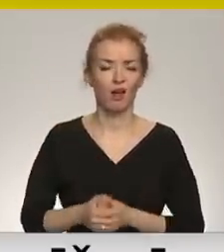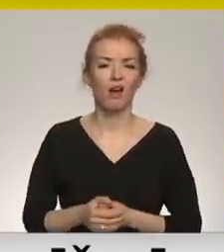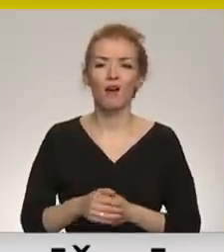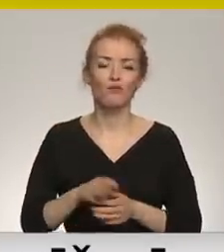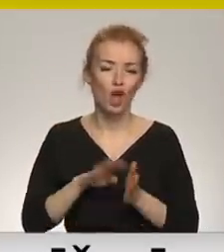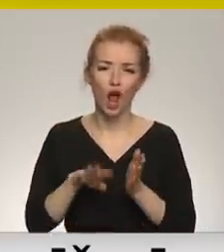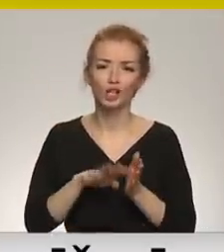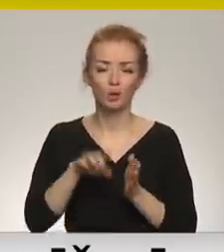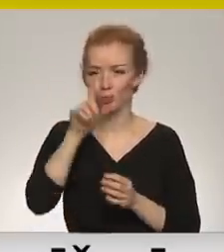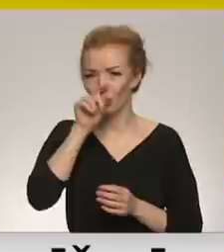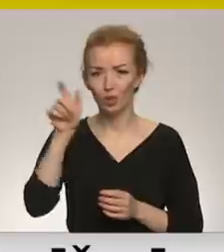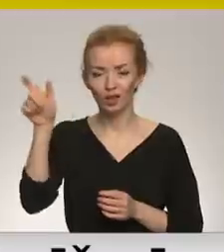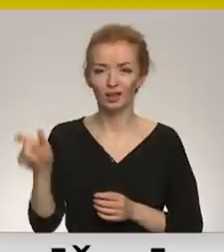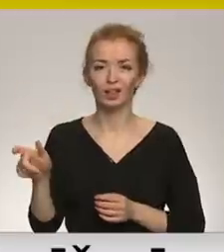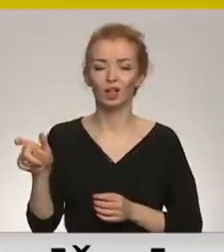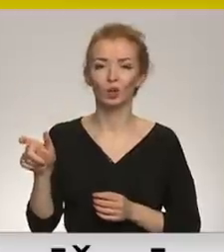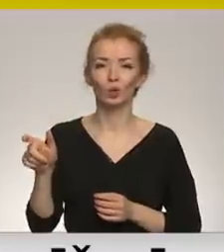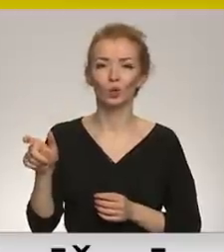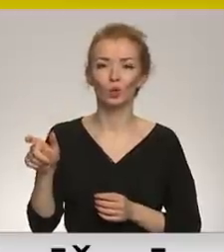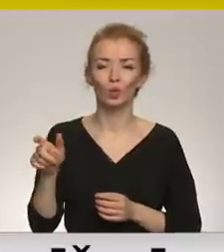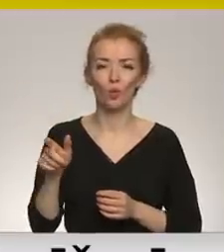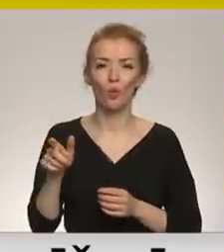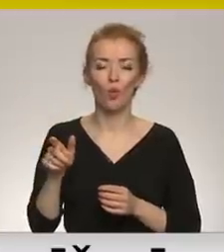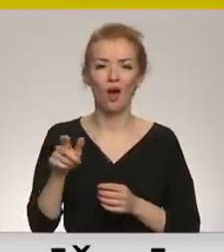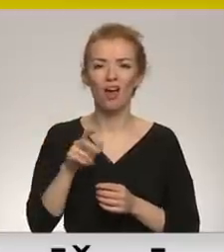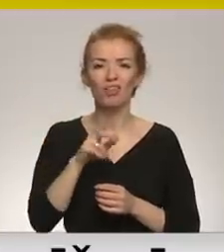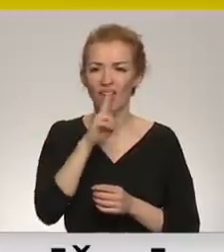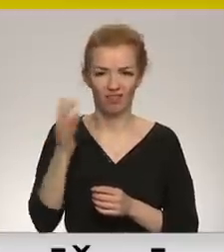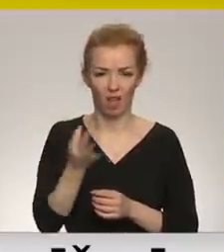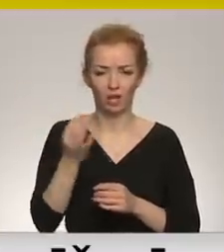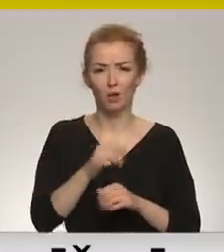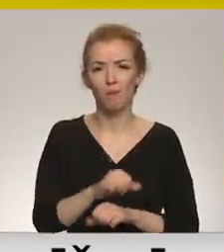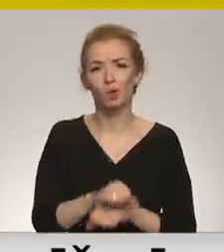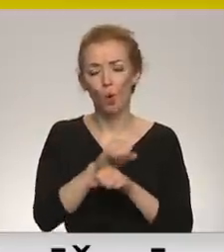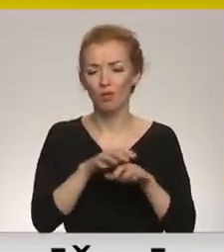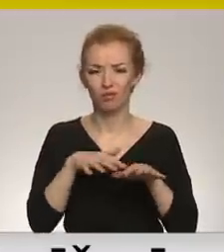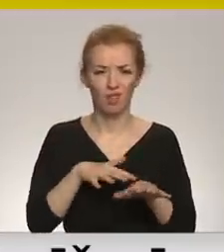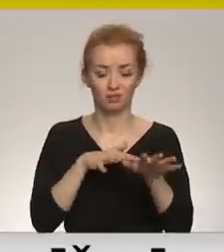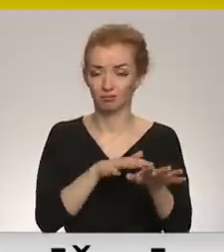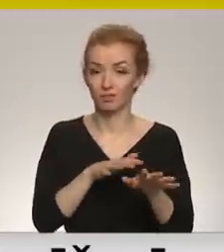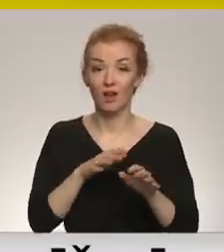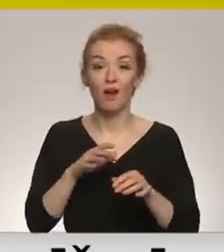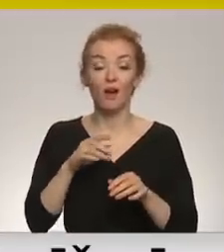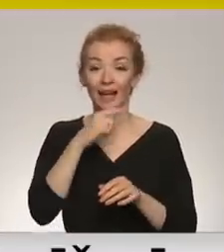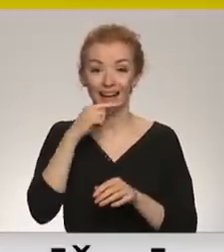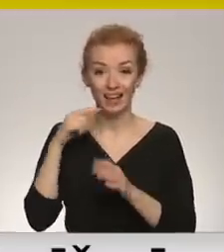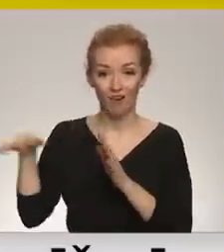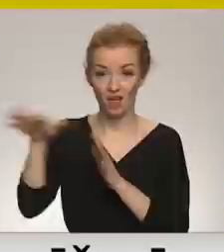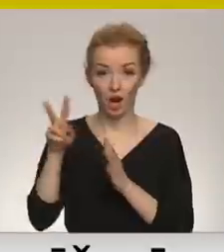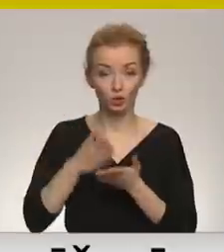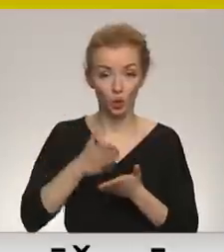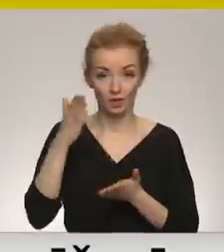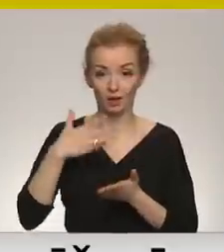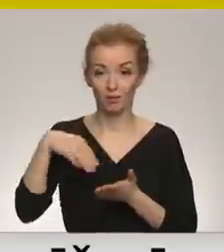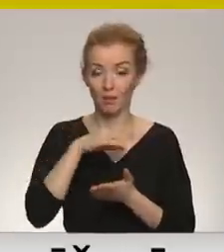Domāt, ka Putinu šobrīd triggerēs protesti, sabiedrības sacelašanās vai kas cits. Viss, kas Krievijā faktiski notiek,